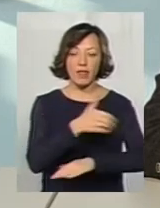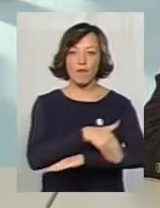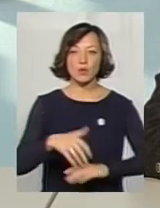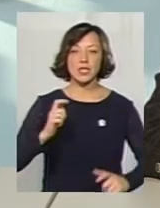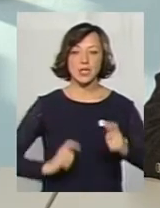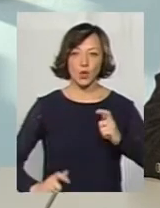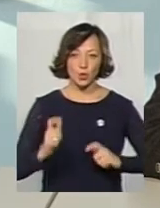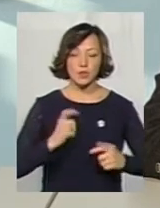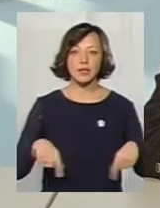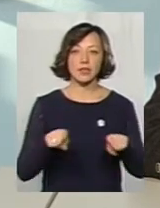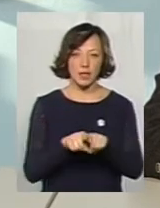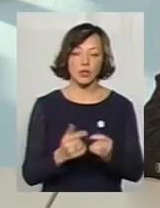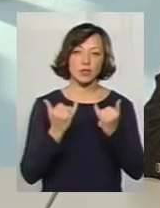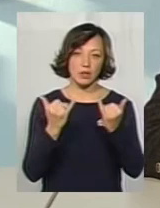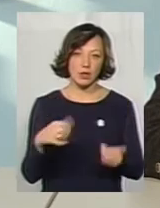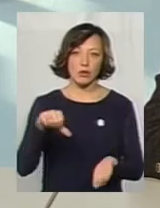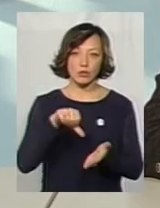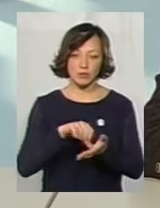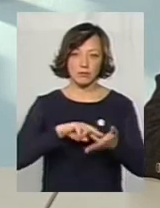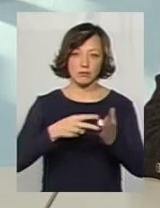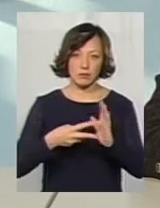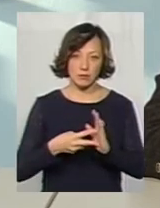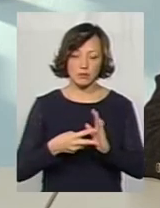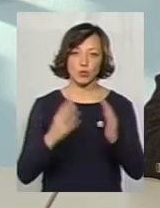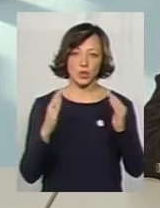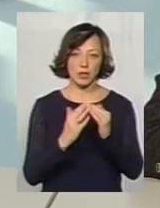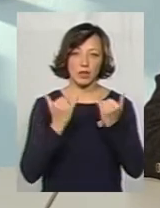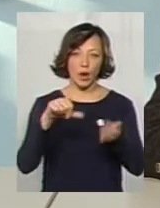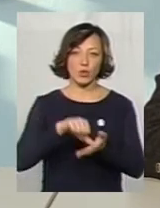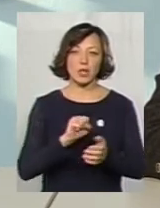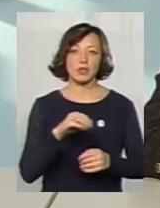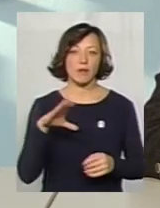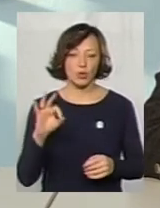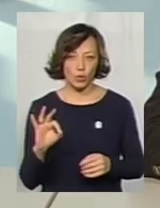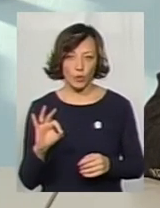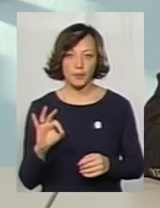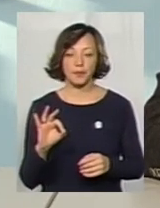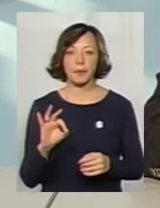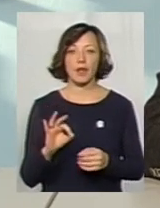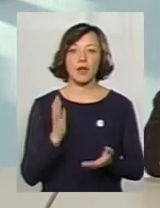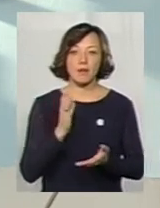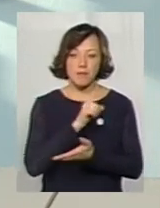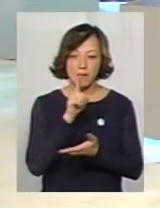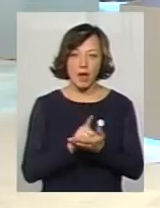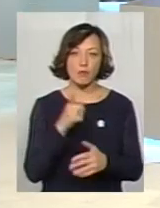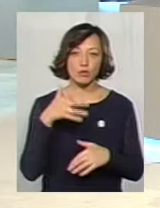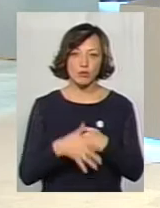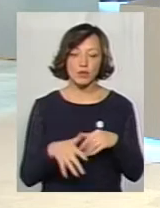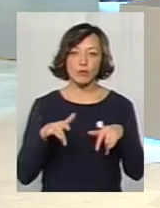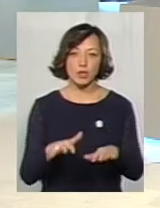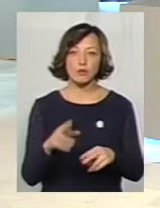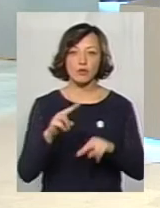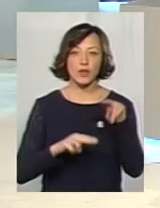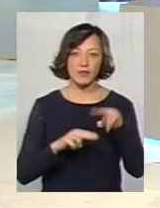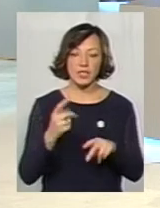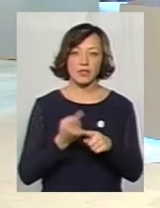Інститутській теж буде плануватися будинок для учасників АТО. Ну, маємо розуміти, що процес будівництва